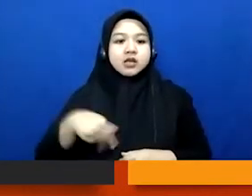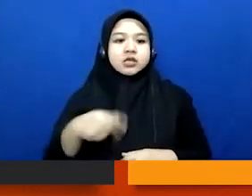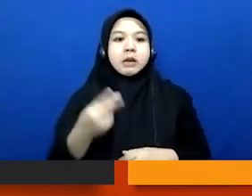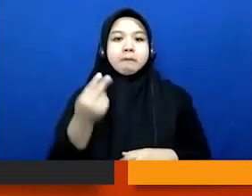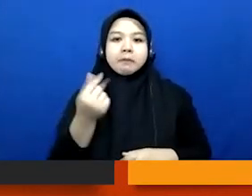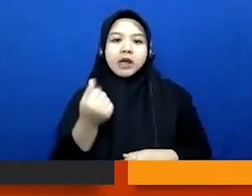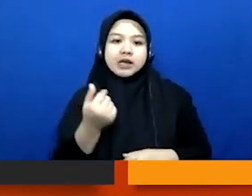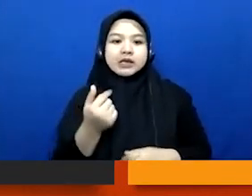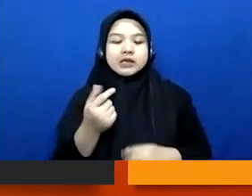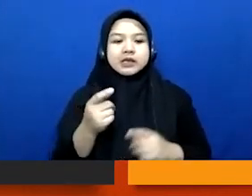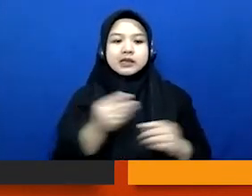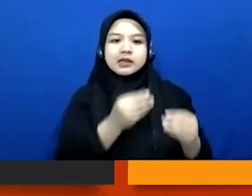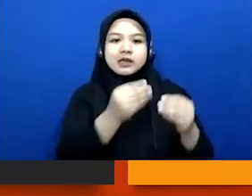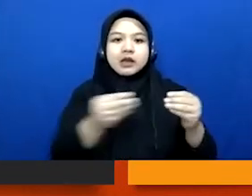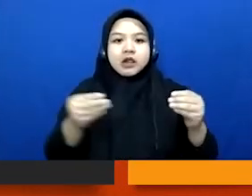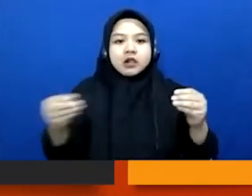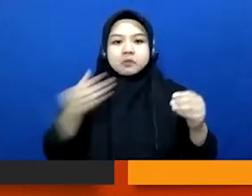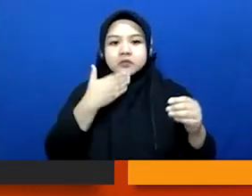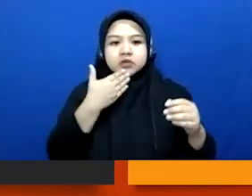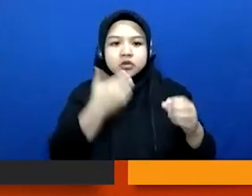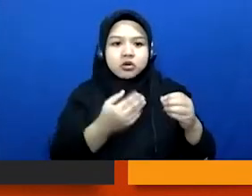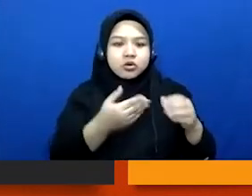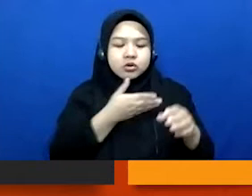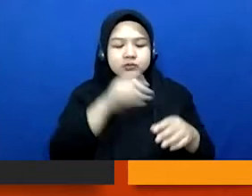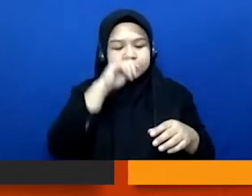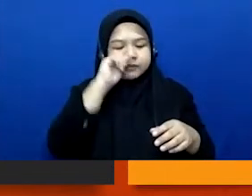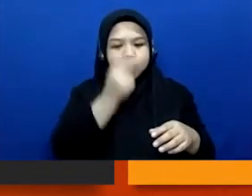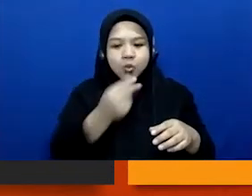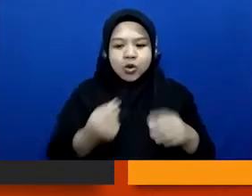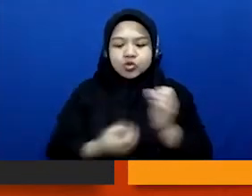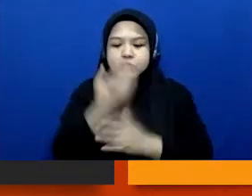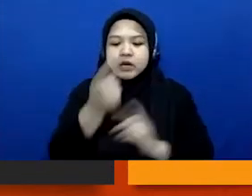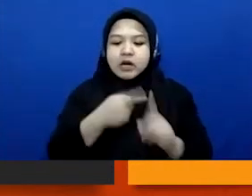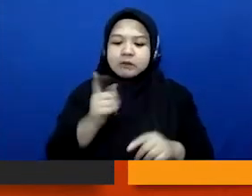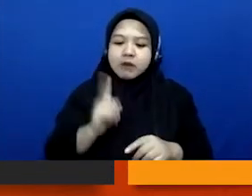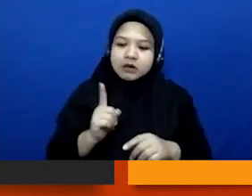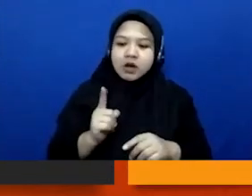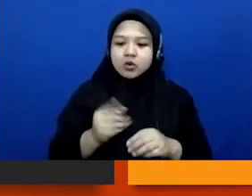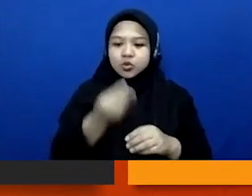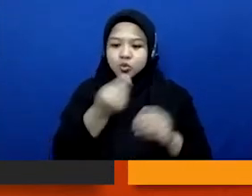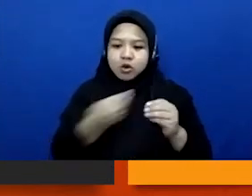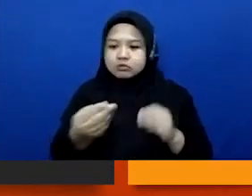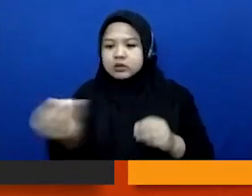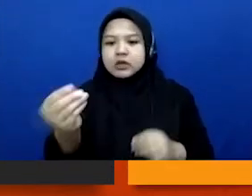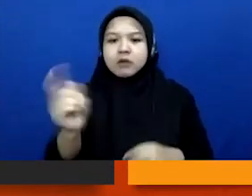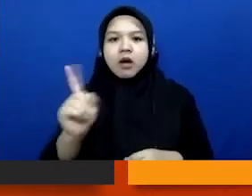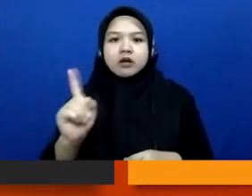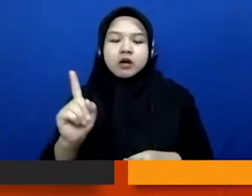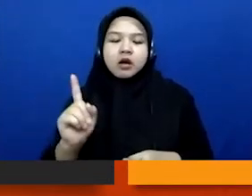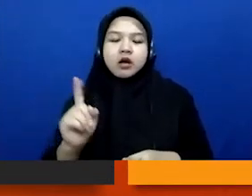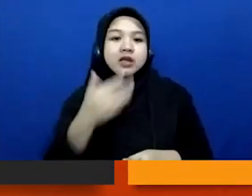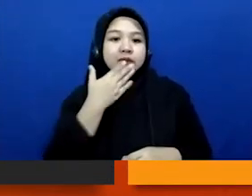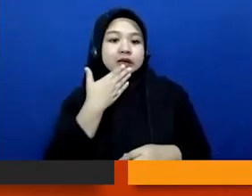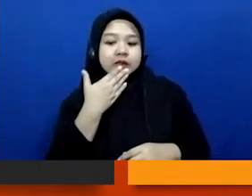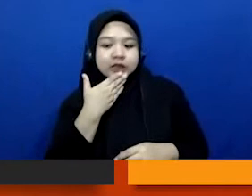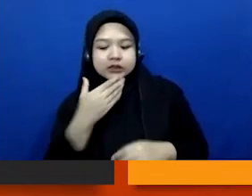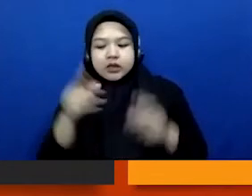menelusuri aliran dan sumber uang nah ini biasanya diperlukan ketika teman-teman melakukan investigasi